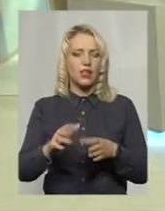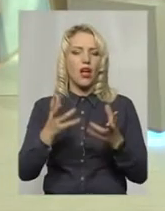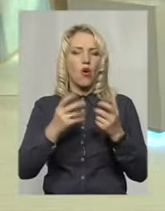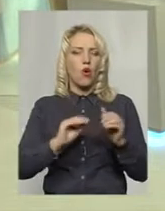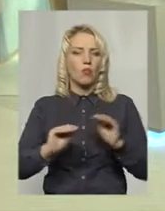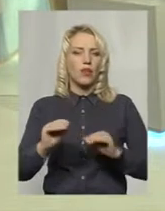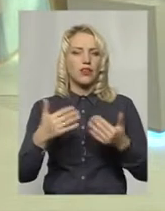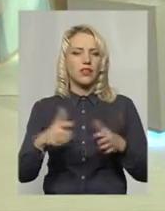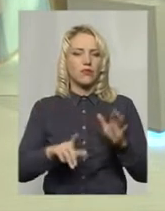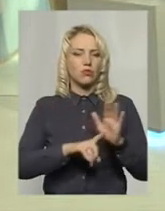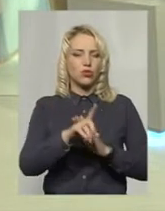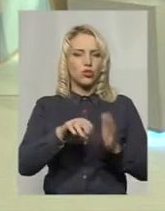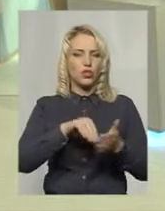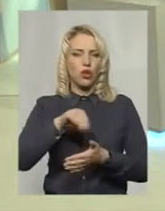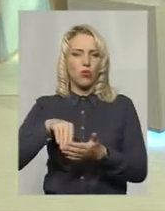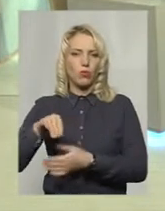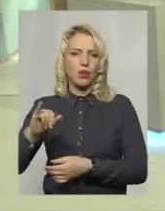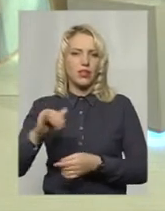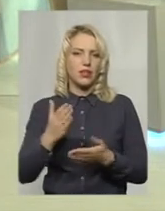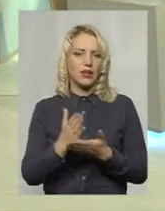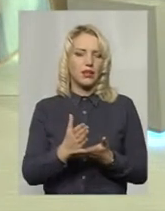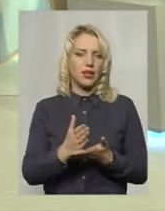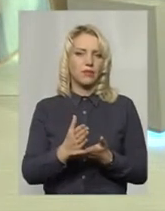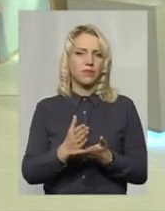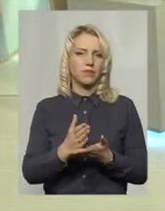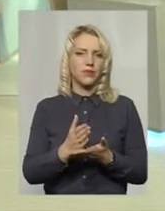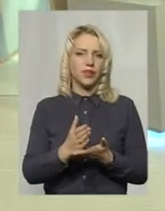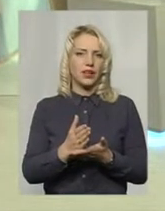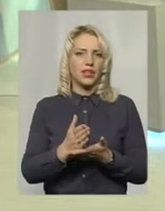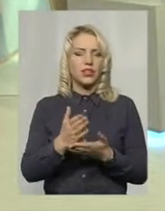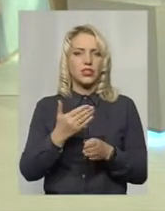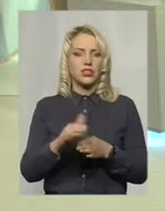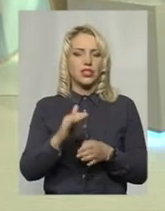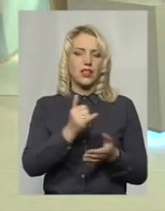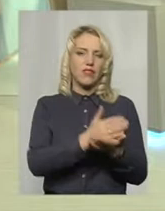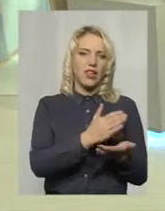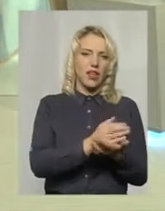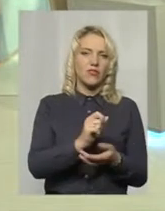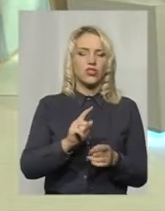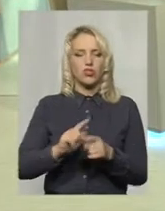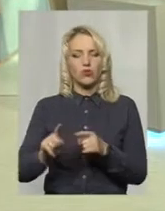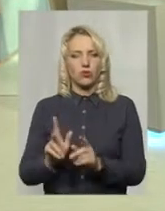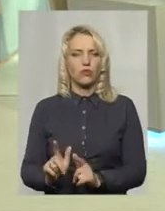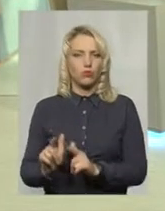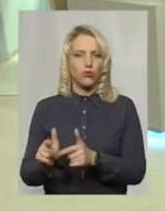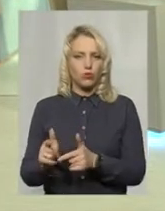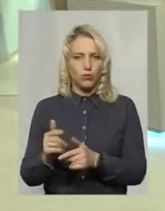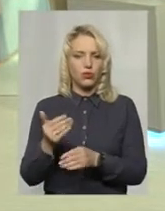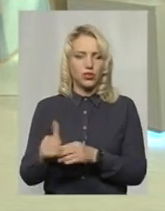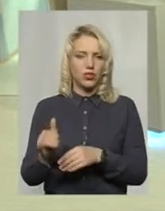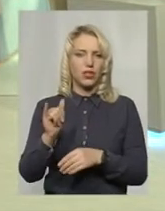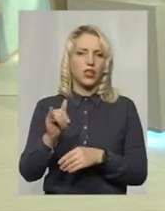закупляти, і воно має місце, вже є частина в неяності, частина поступа, яке буде встановлено, у